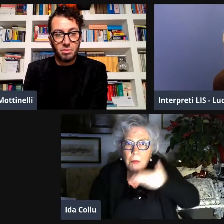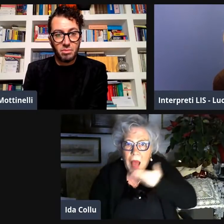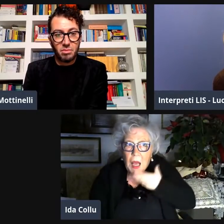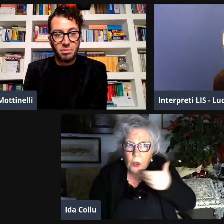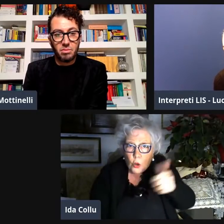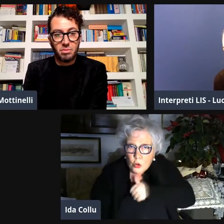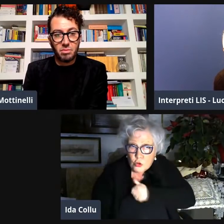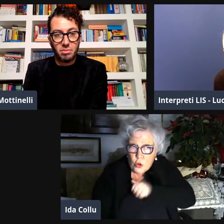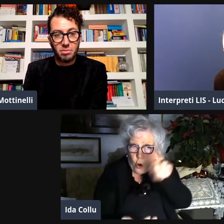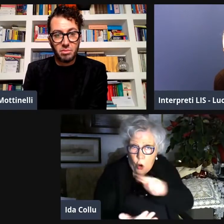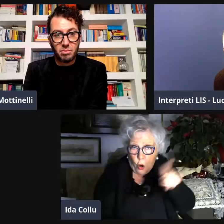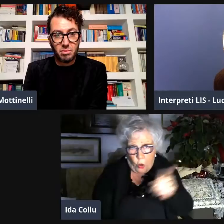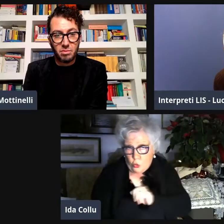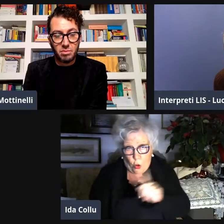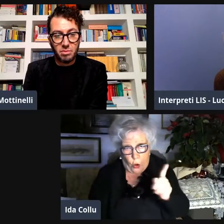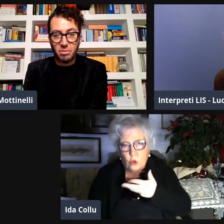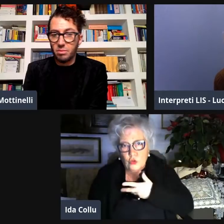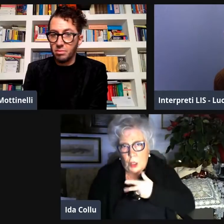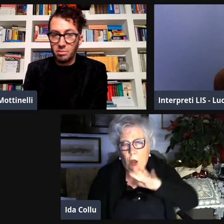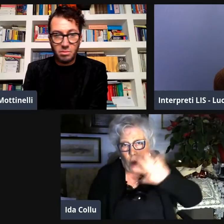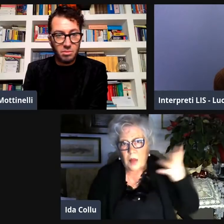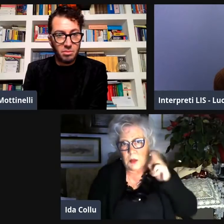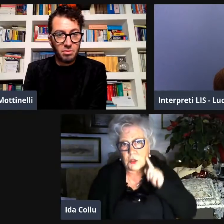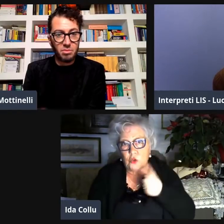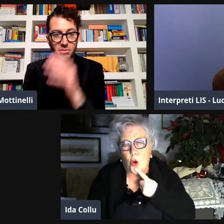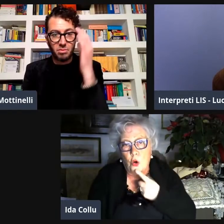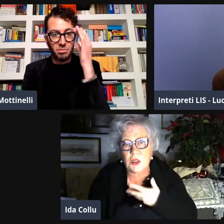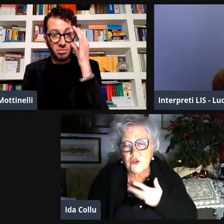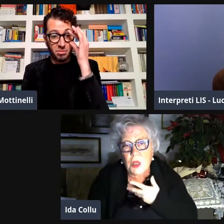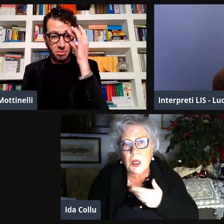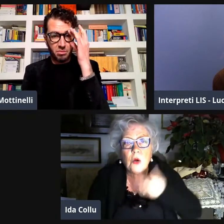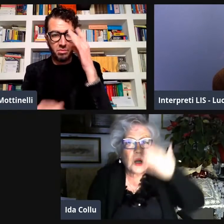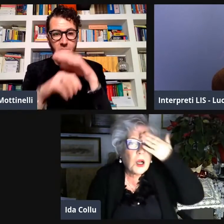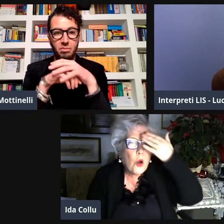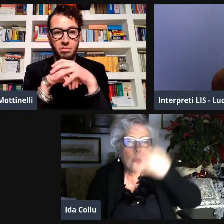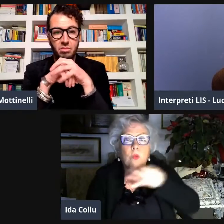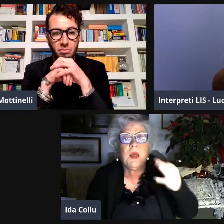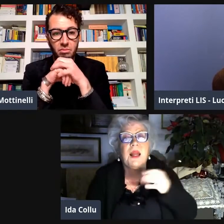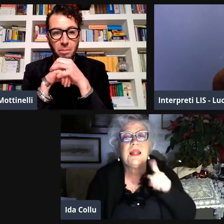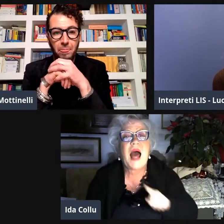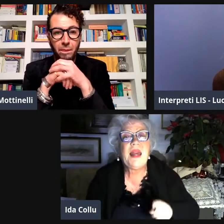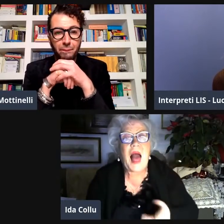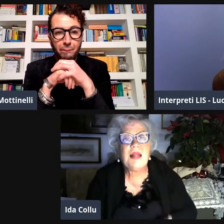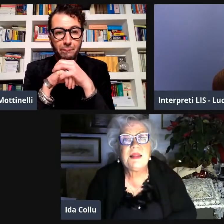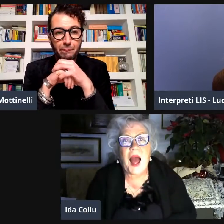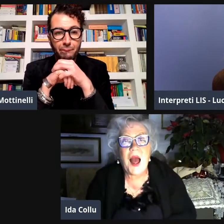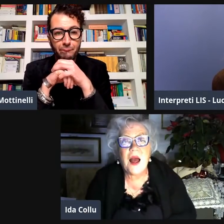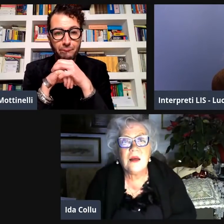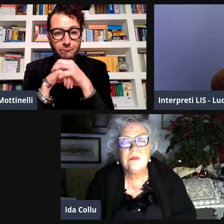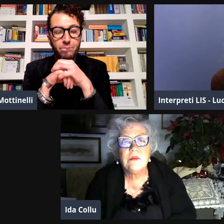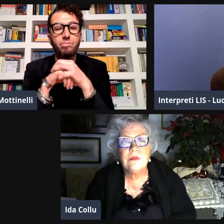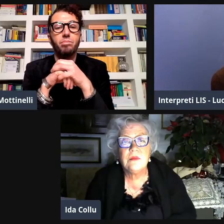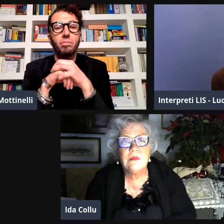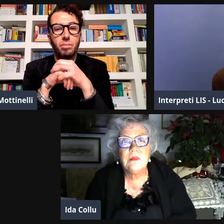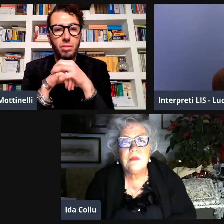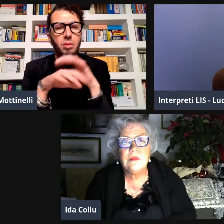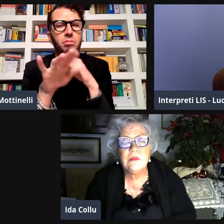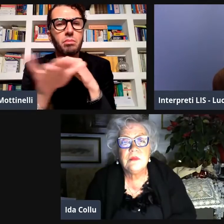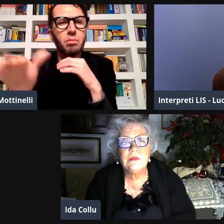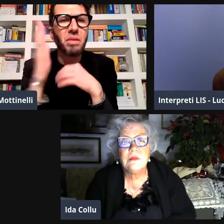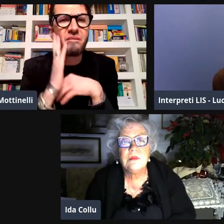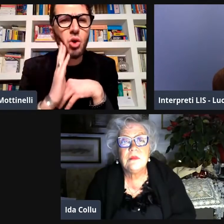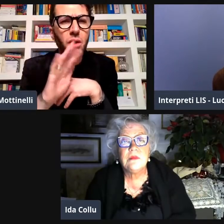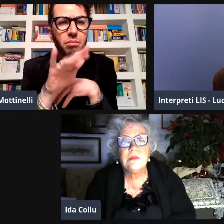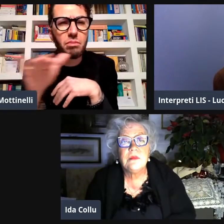'opera di convincimento possiamo dire Magarotto non l'aveva scritto da solo ma anche con altri sordi e d